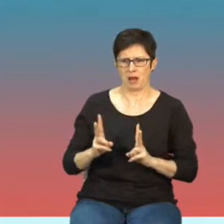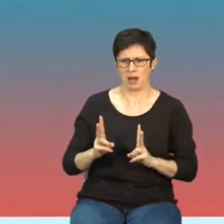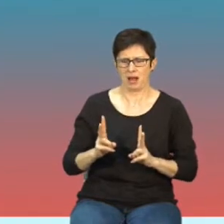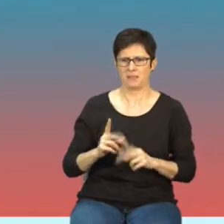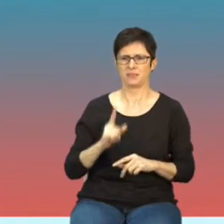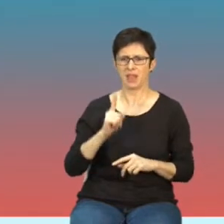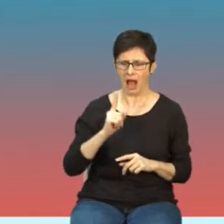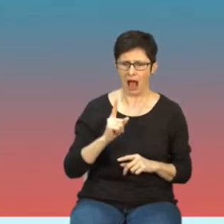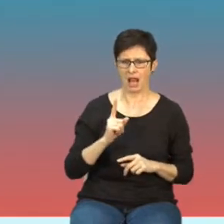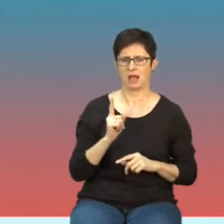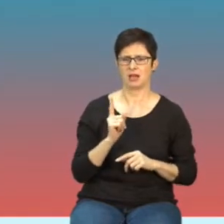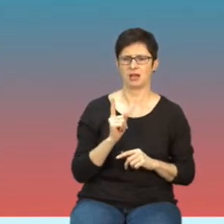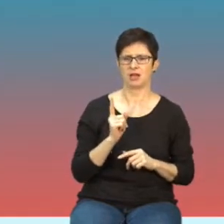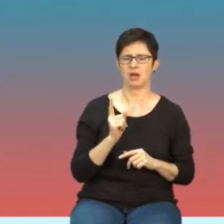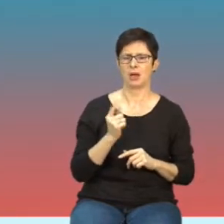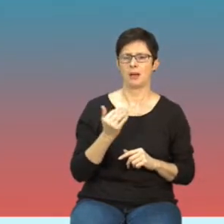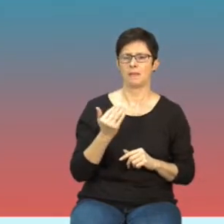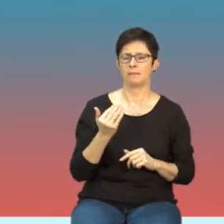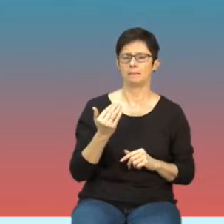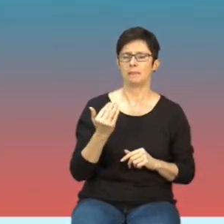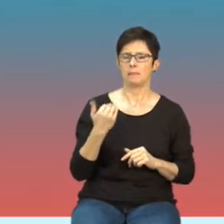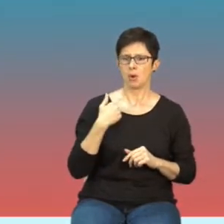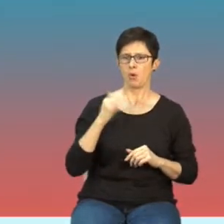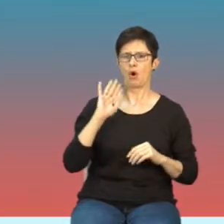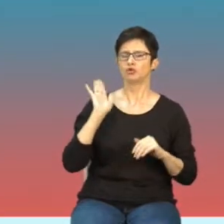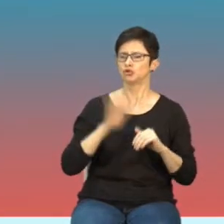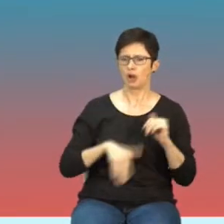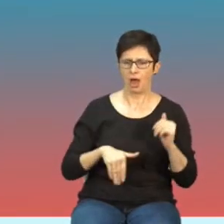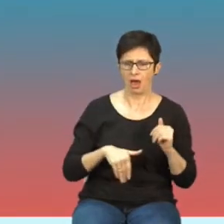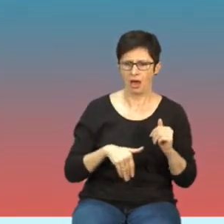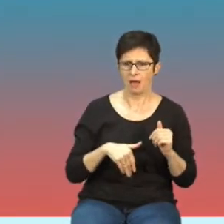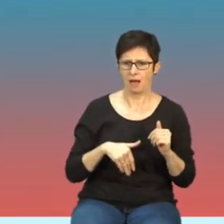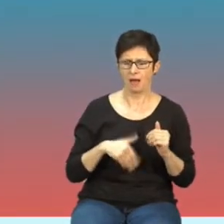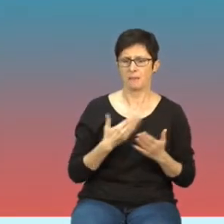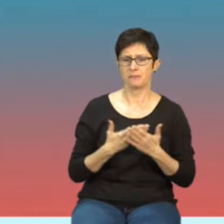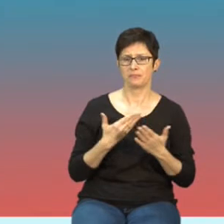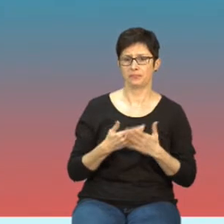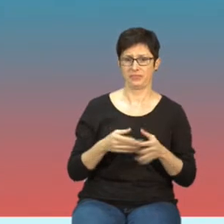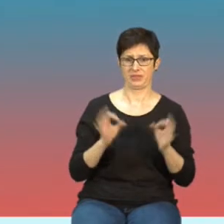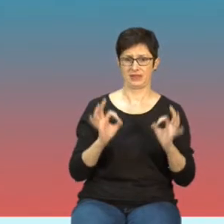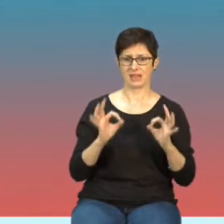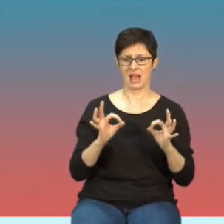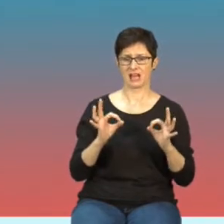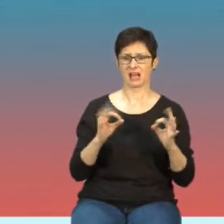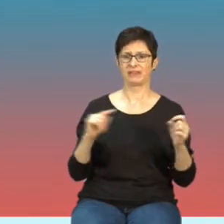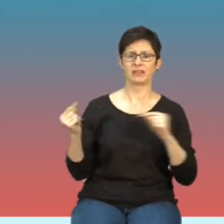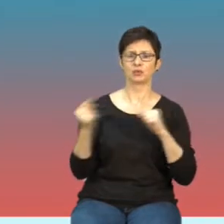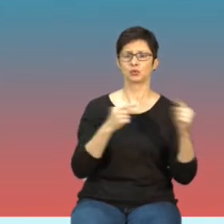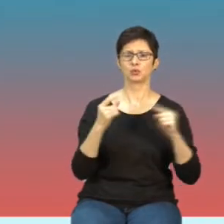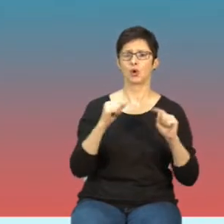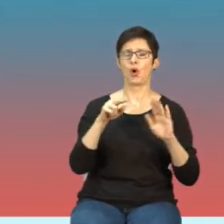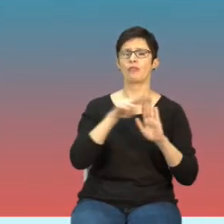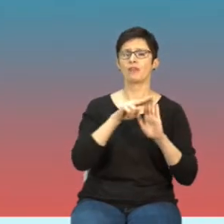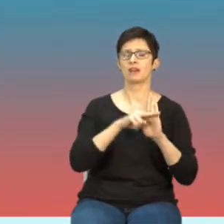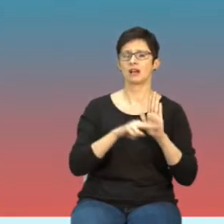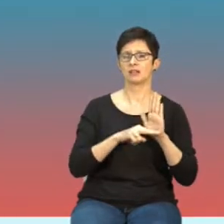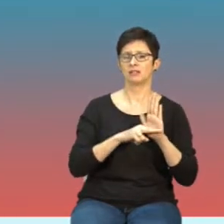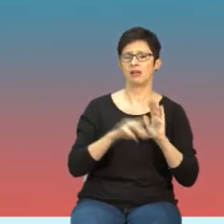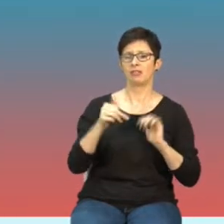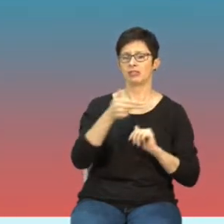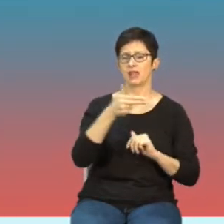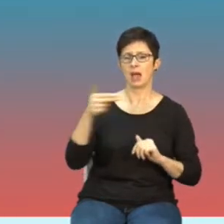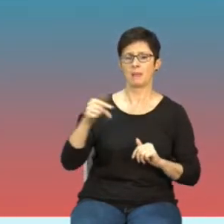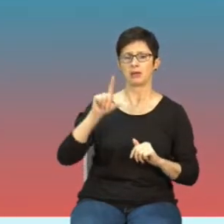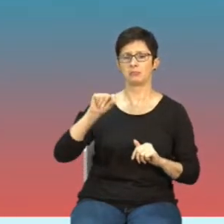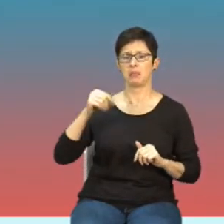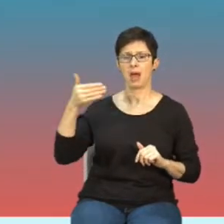źle się stało, że do tej współczesnej dyskusji nad standardami dotyczącymi pól elektromagnetycznych